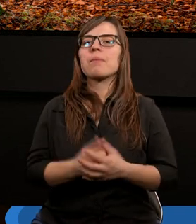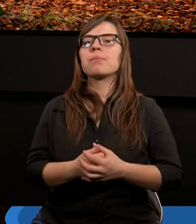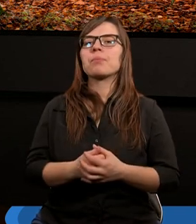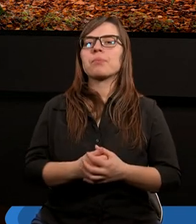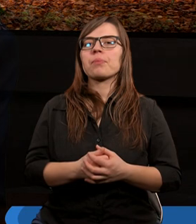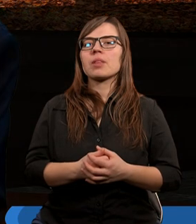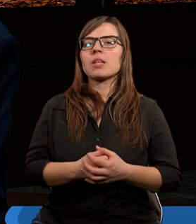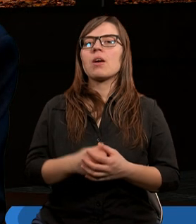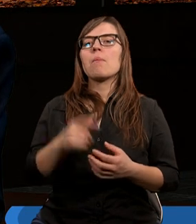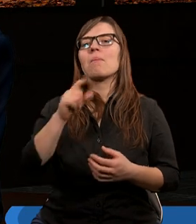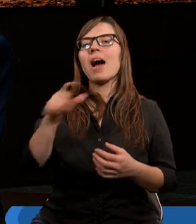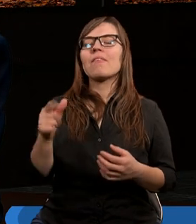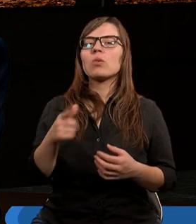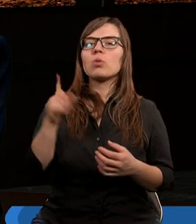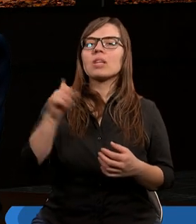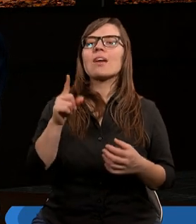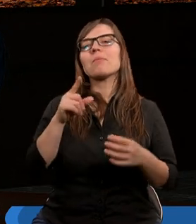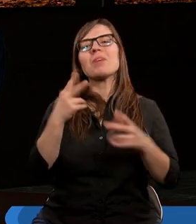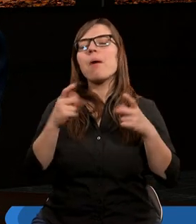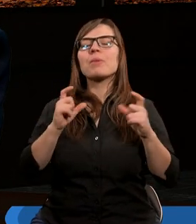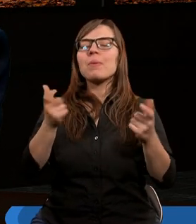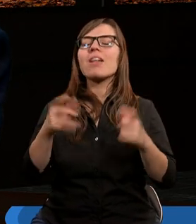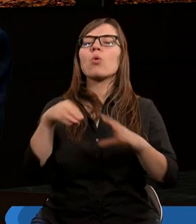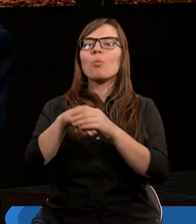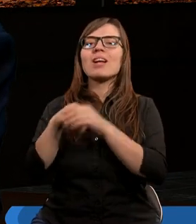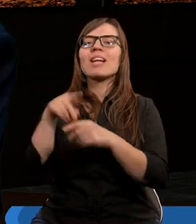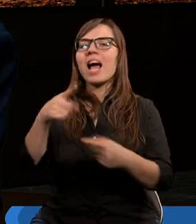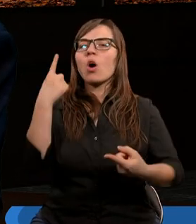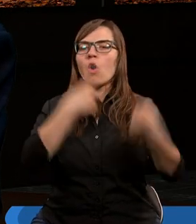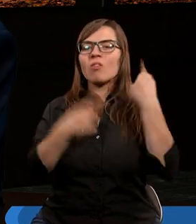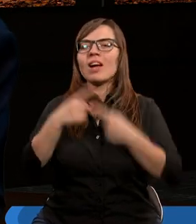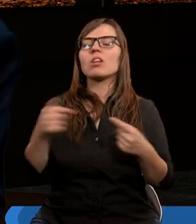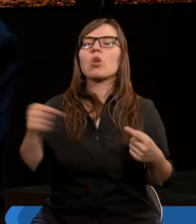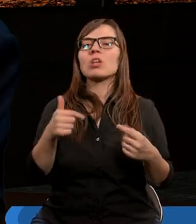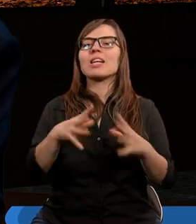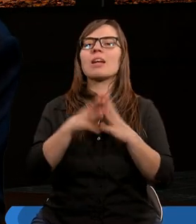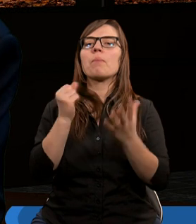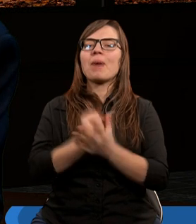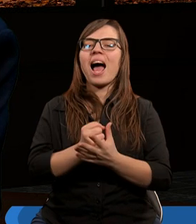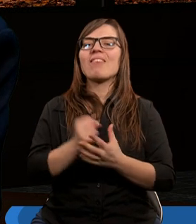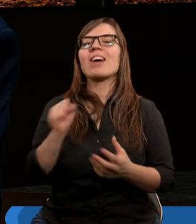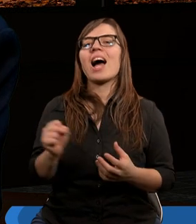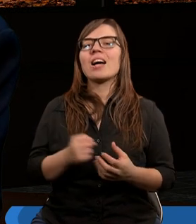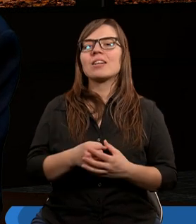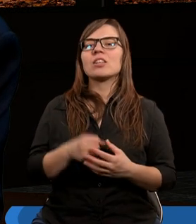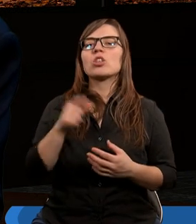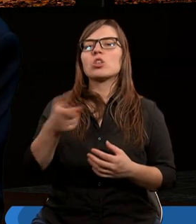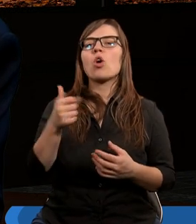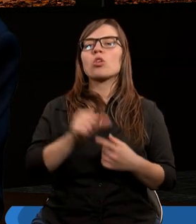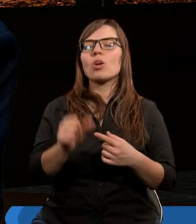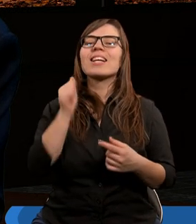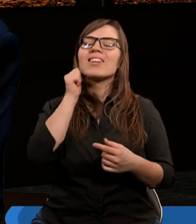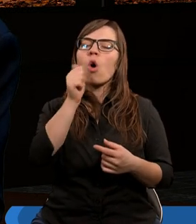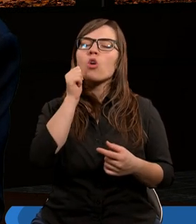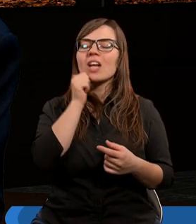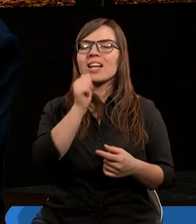Wydaje mi się, że Paweł nieprzypadkowo umieszcza po tych rozważaniach dotyczących prawa i jego roli to, co jest